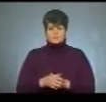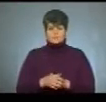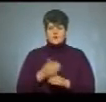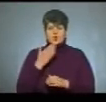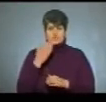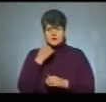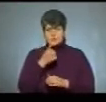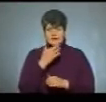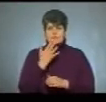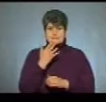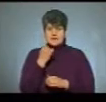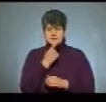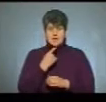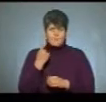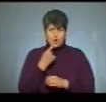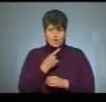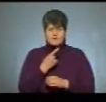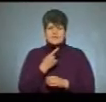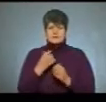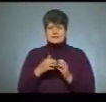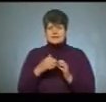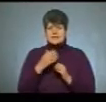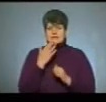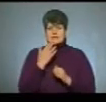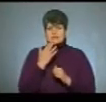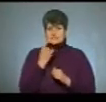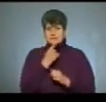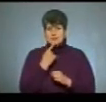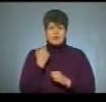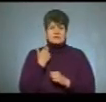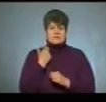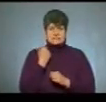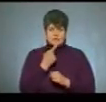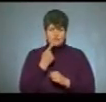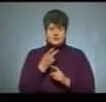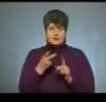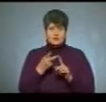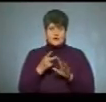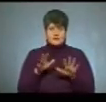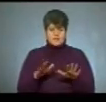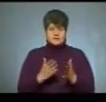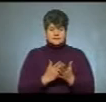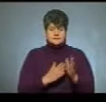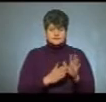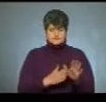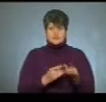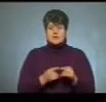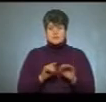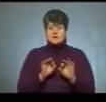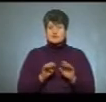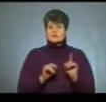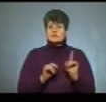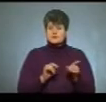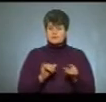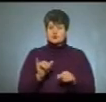Останні роки іноземна мова і серед іноземних мов англійська, вона фактично виходить на друге місце. Це пояснюється тим,